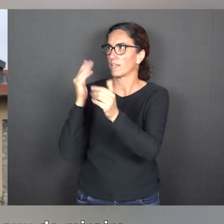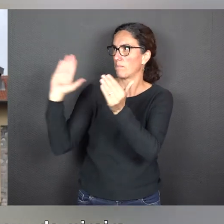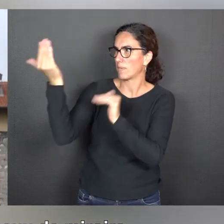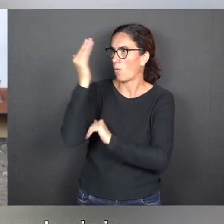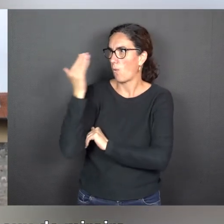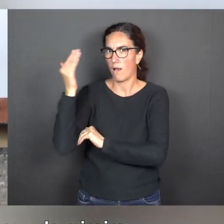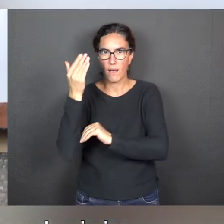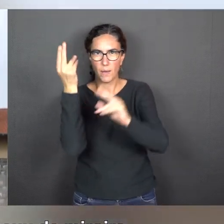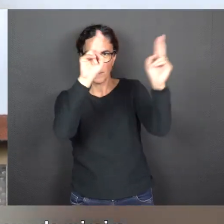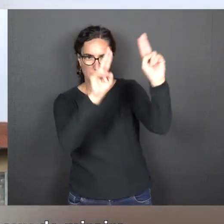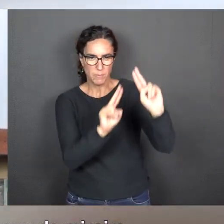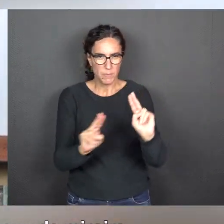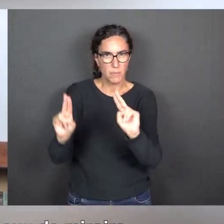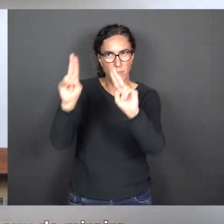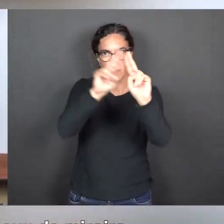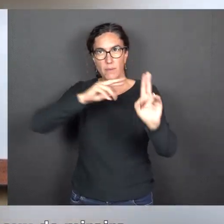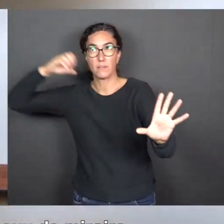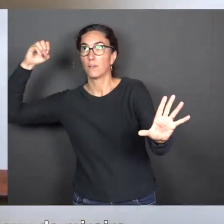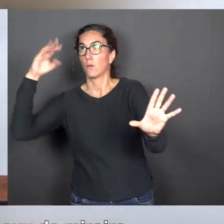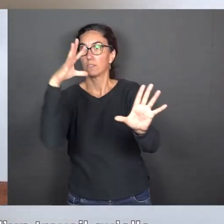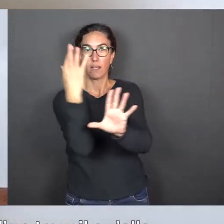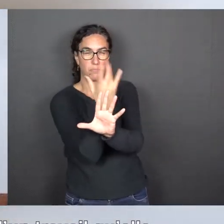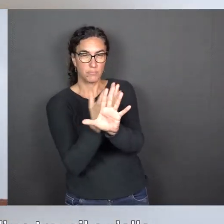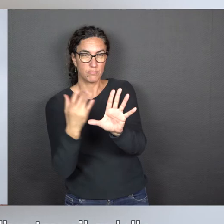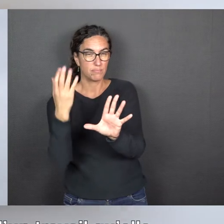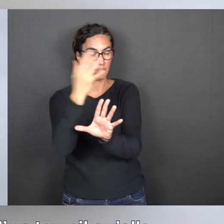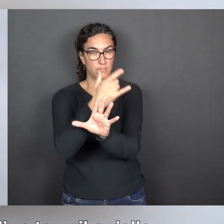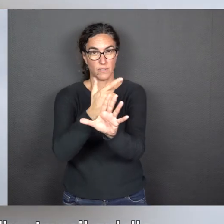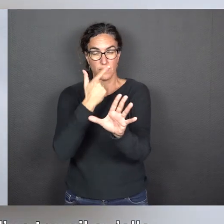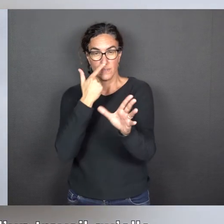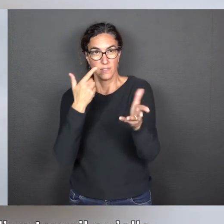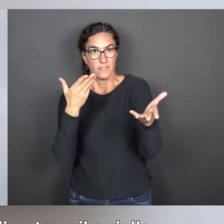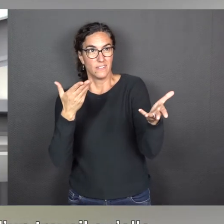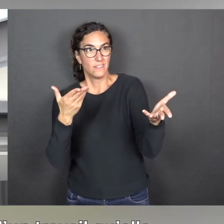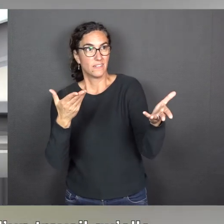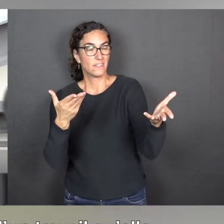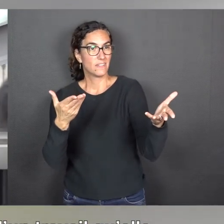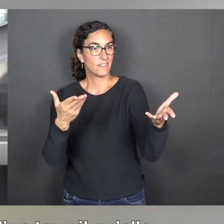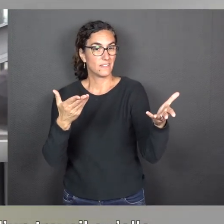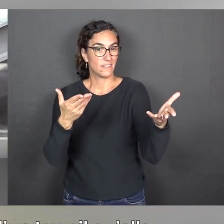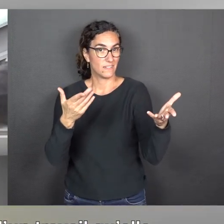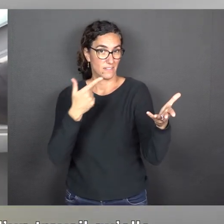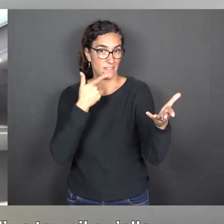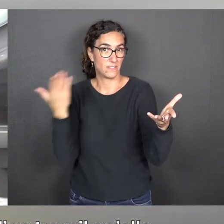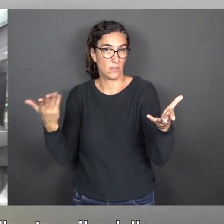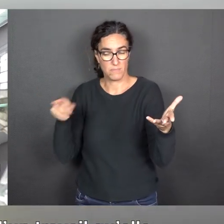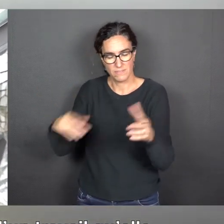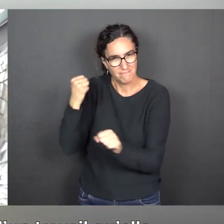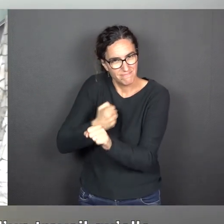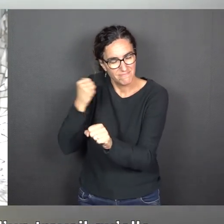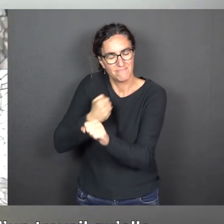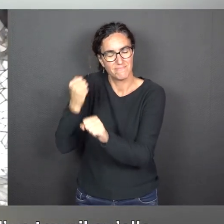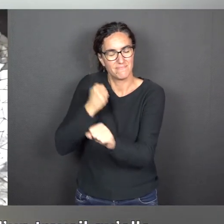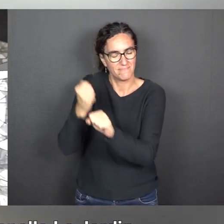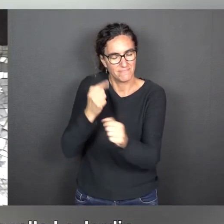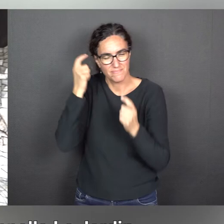qui jouent évidemment avec les reflets du soleil. C'est un peu un des aspects d'un travail qu